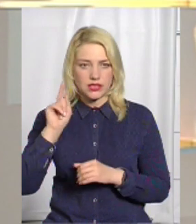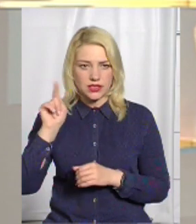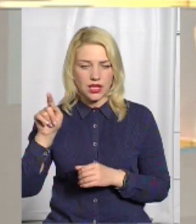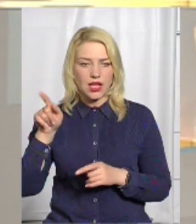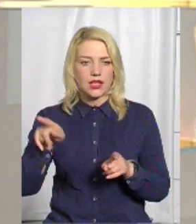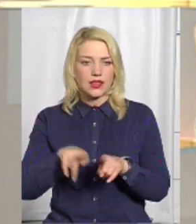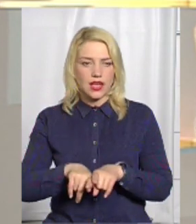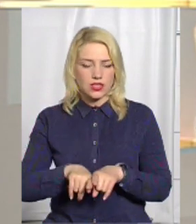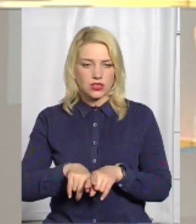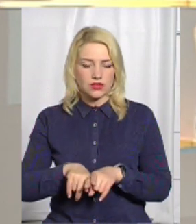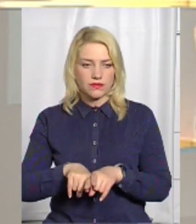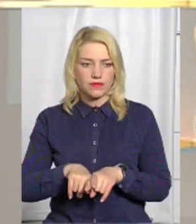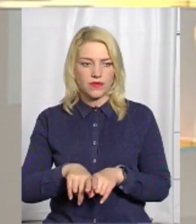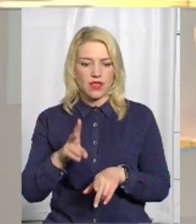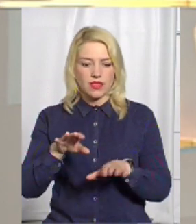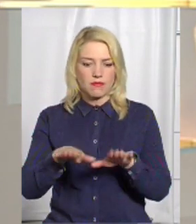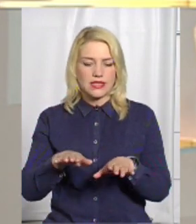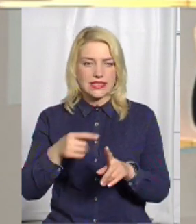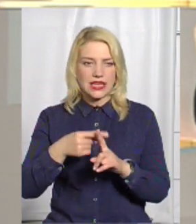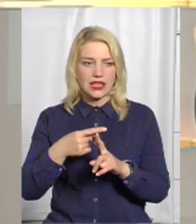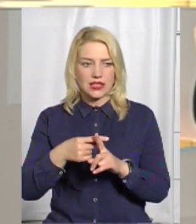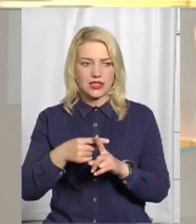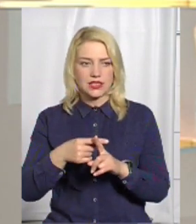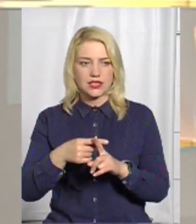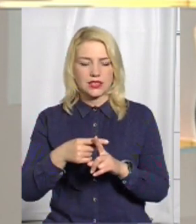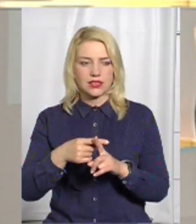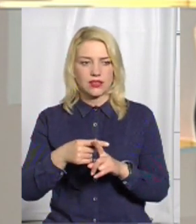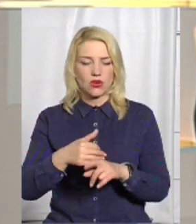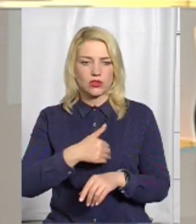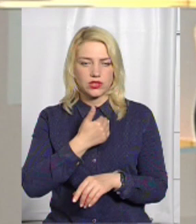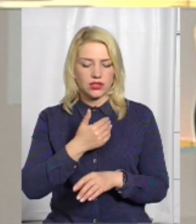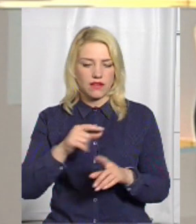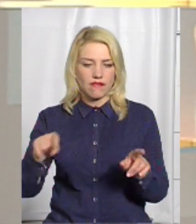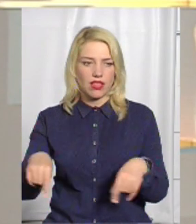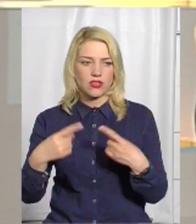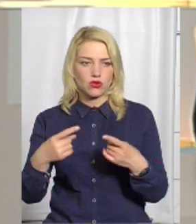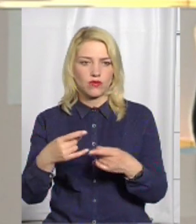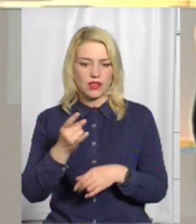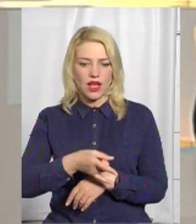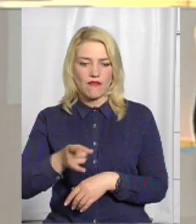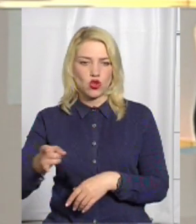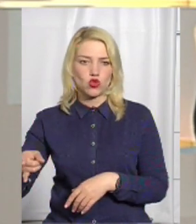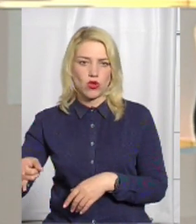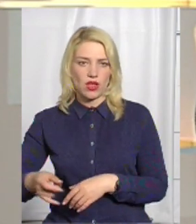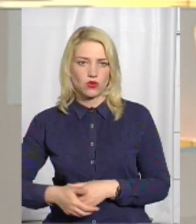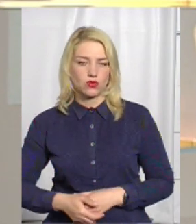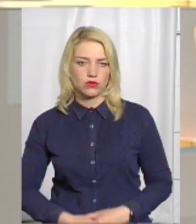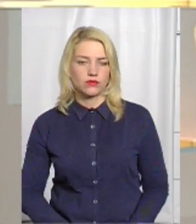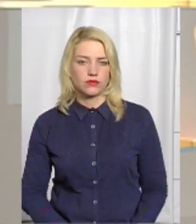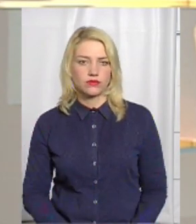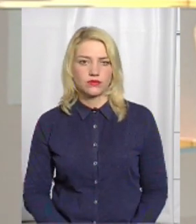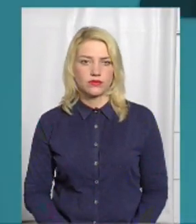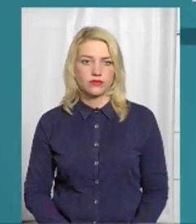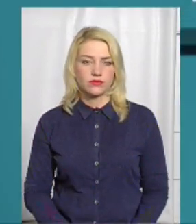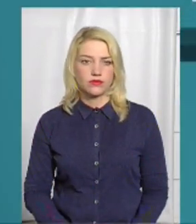теж на місці кладовища збиралися влаштувати автостоянку. Давайте послухаємо.